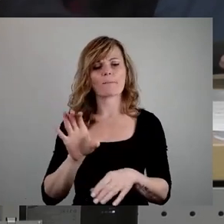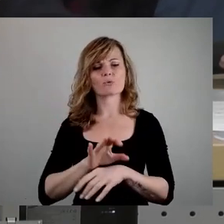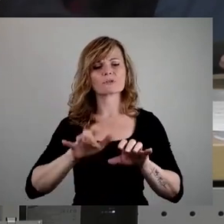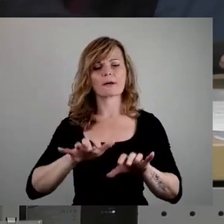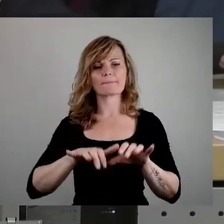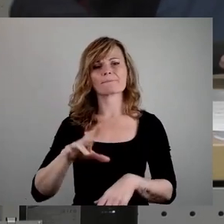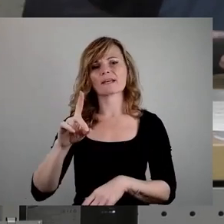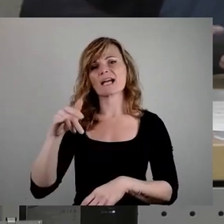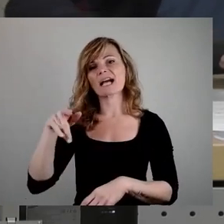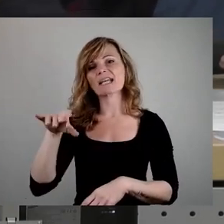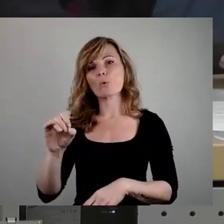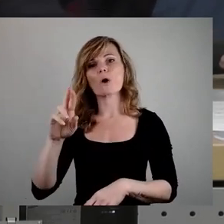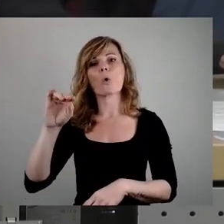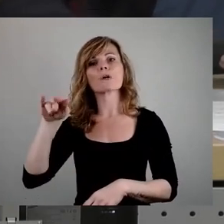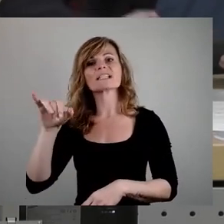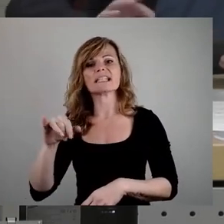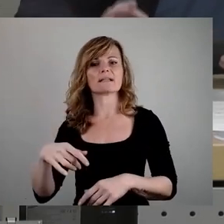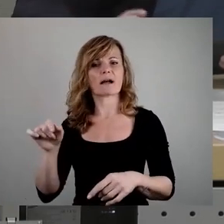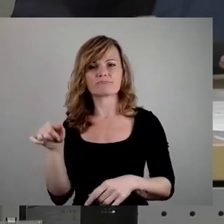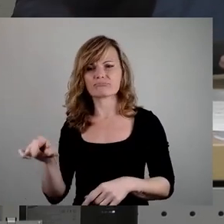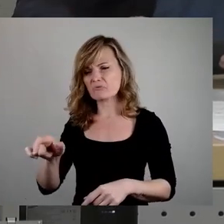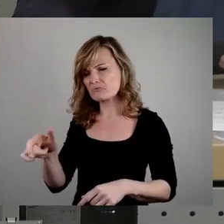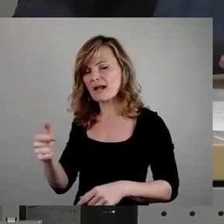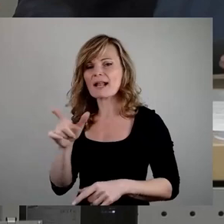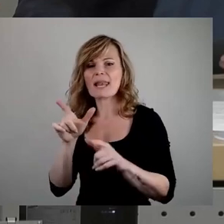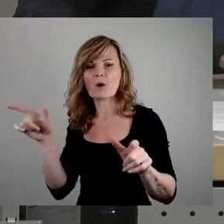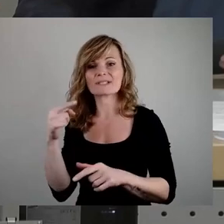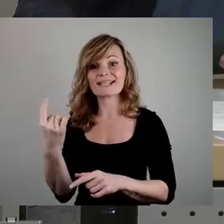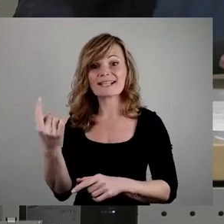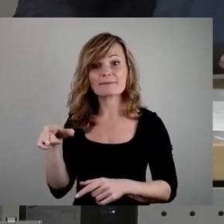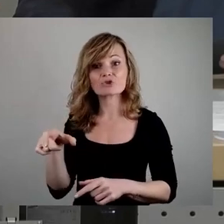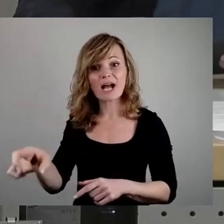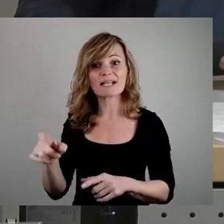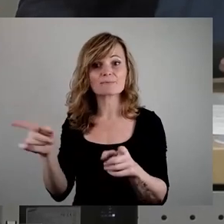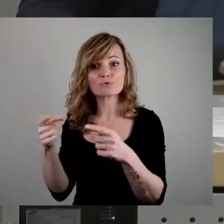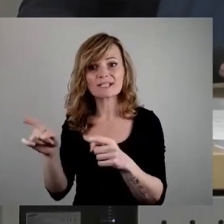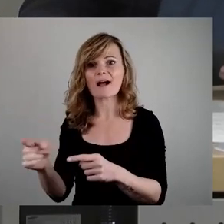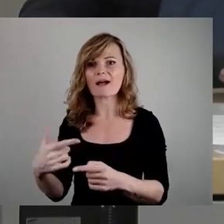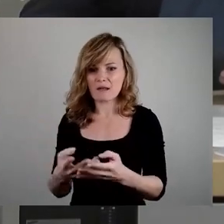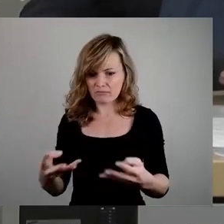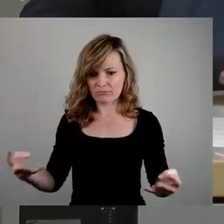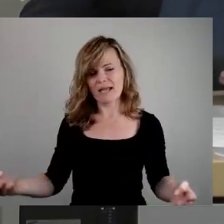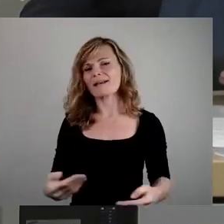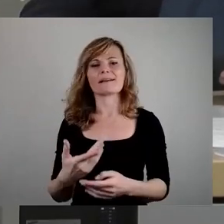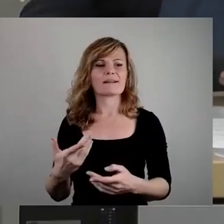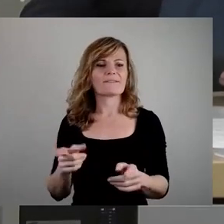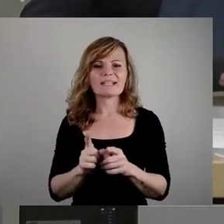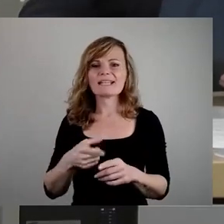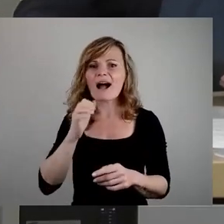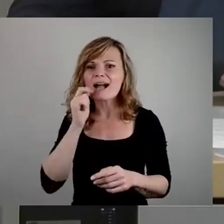Rossi angemacht. Dario Rossi ist ein Straßenmusiker, der Alltagsgegenstände ausbreitet, Pfannen, Löffel,